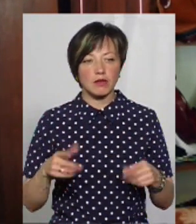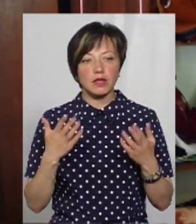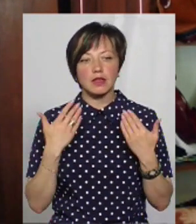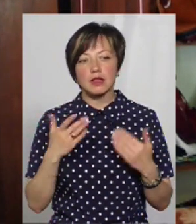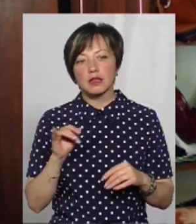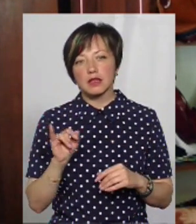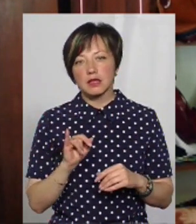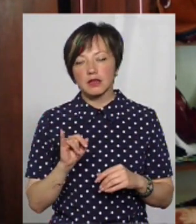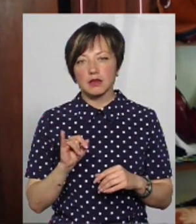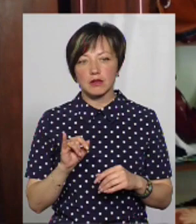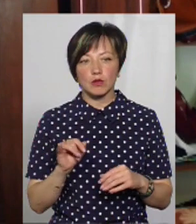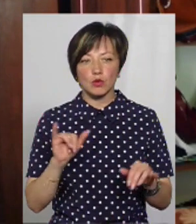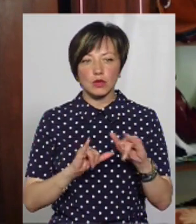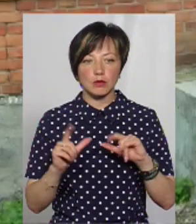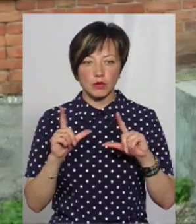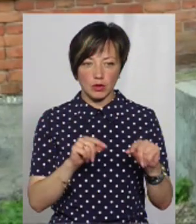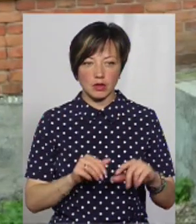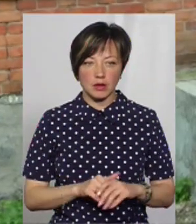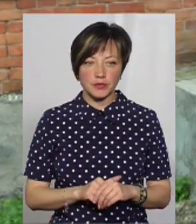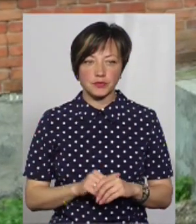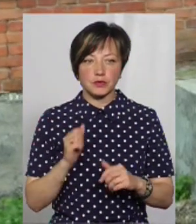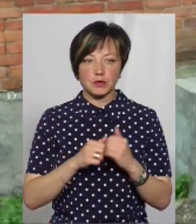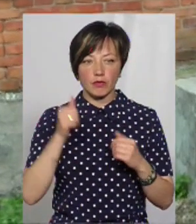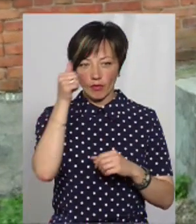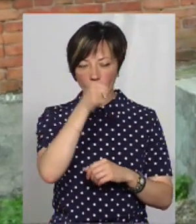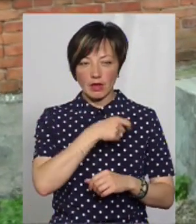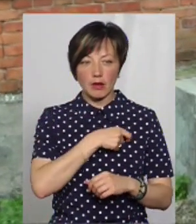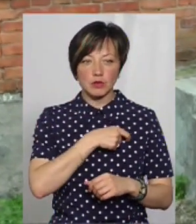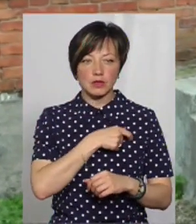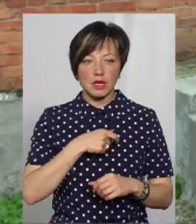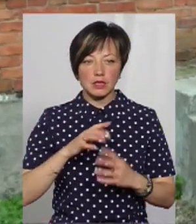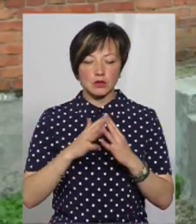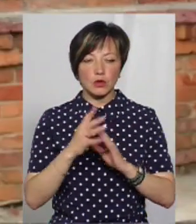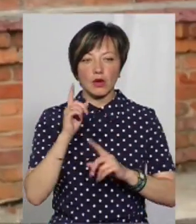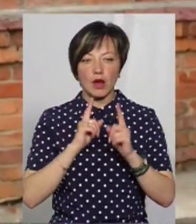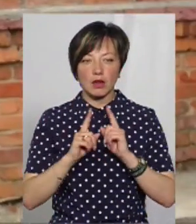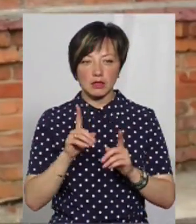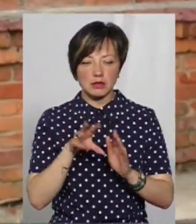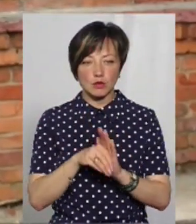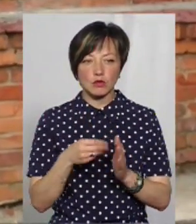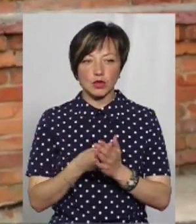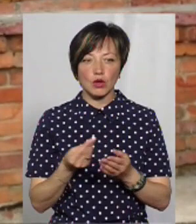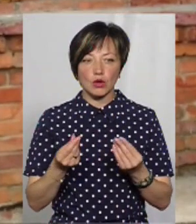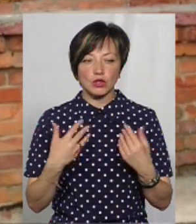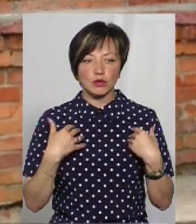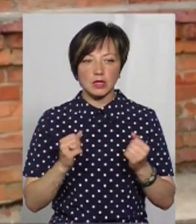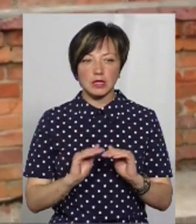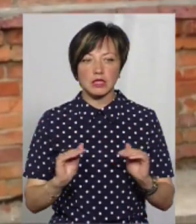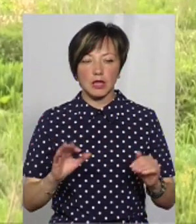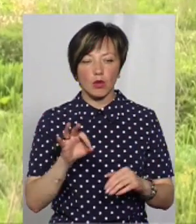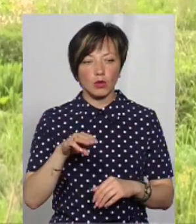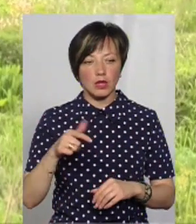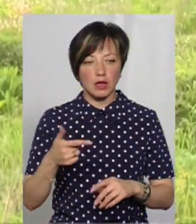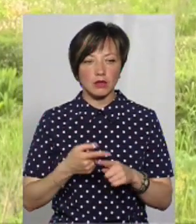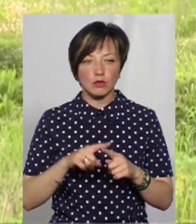щоб вони десь поїхали. Щороку депутати Лісогринівецької сільської ради закладають в бюджеті гроші на оздоровлені дітей ОТГ.